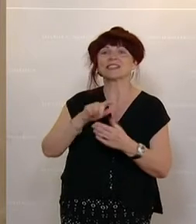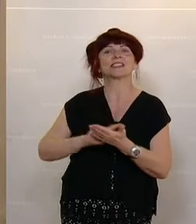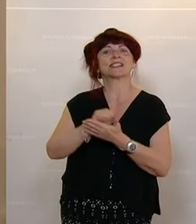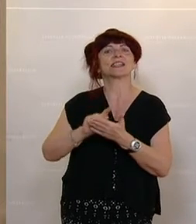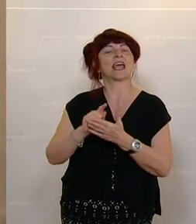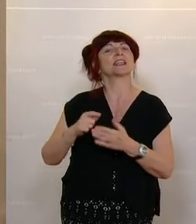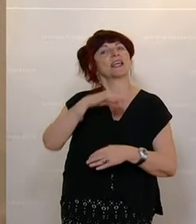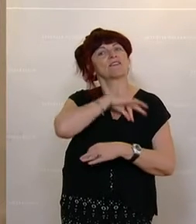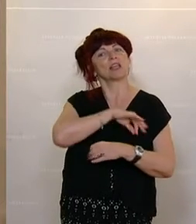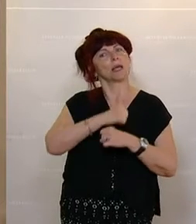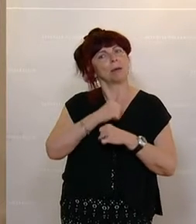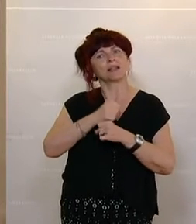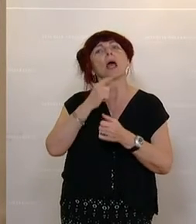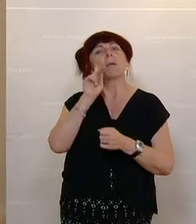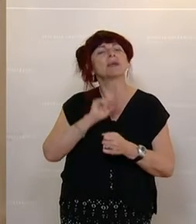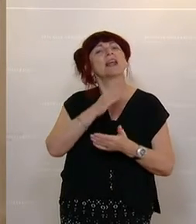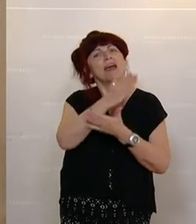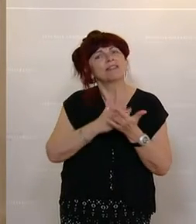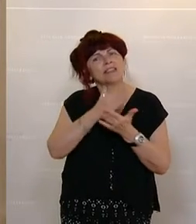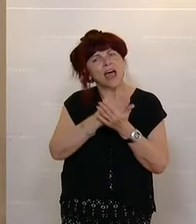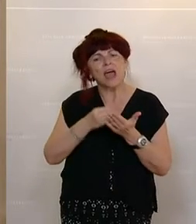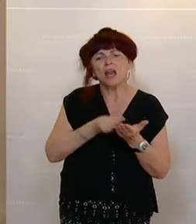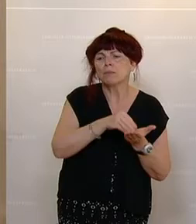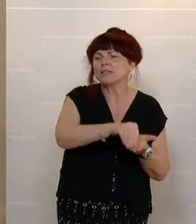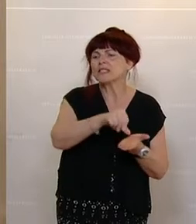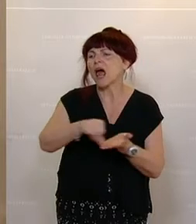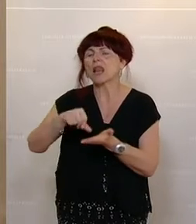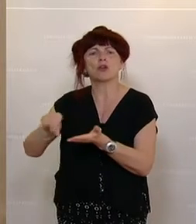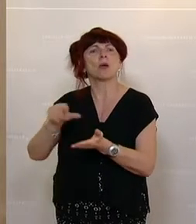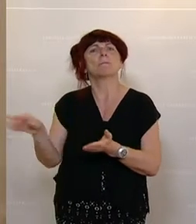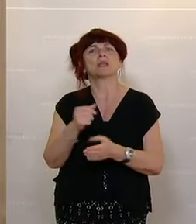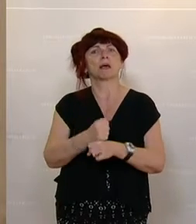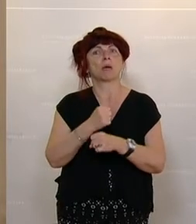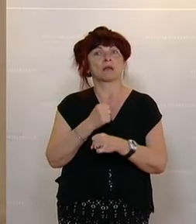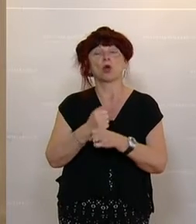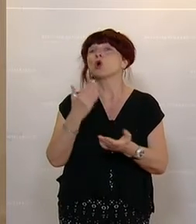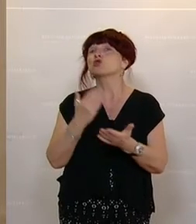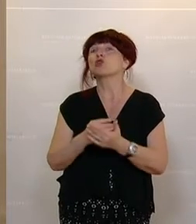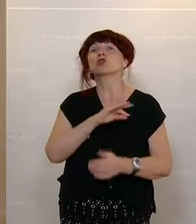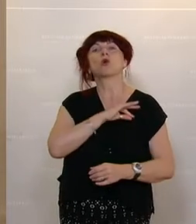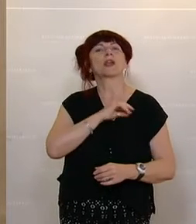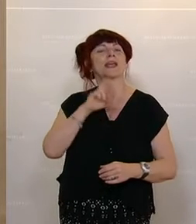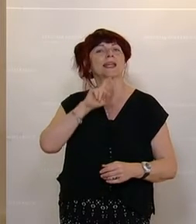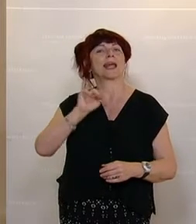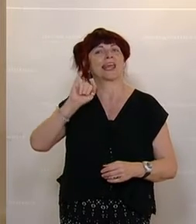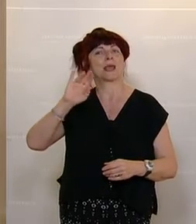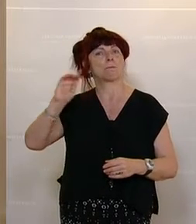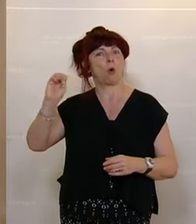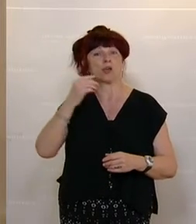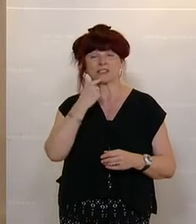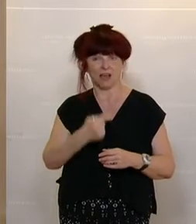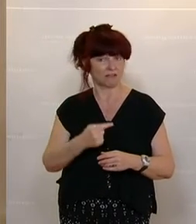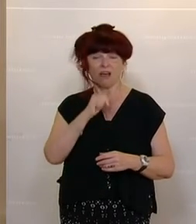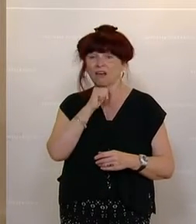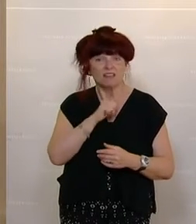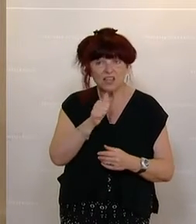davon an ihre Mitarbeiter weiterzugeben. Wie das auch schon die Kollegin Riewo angesprochen hat, das ist niemandem verboten. Hier sehe ich schon auch diese Unternehmen in der